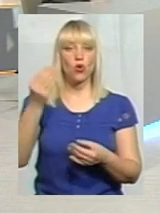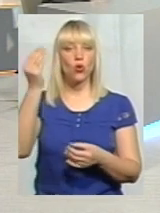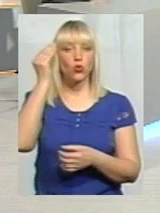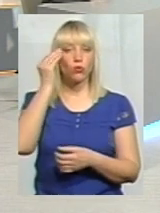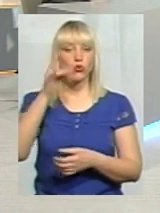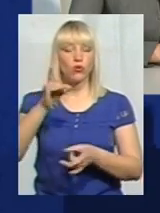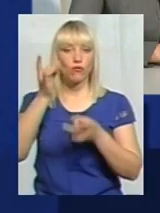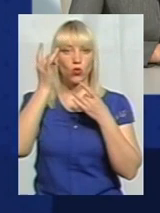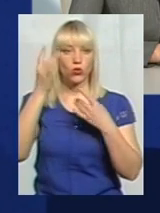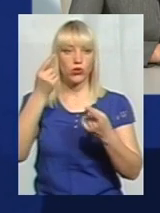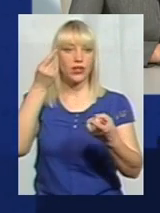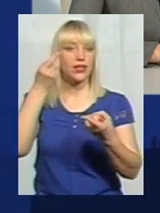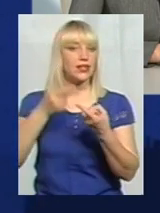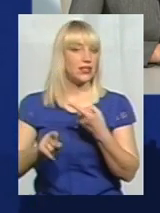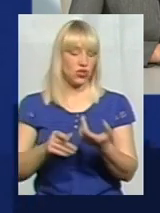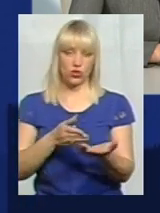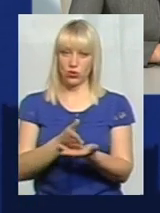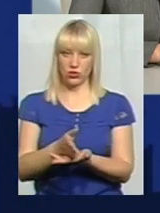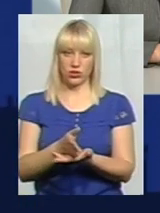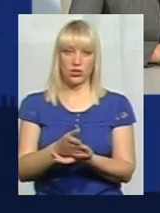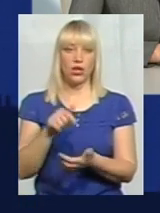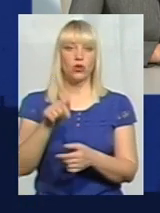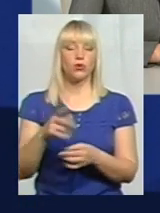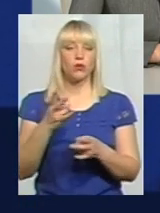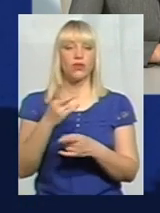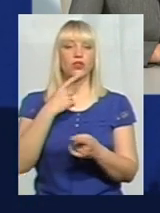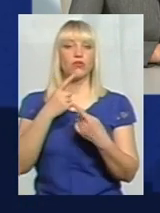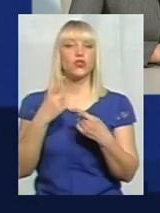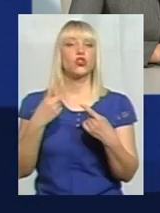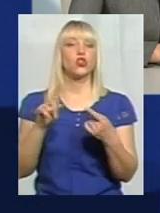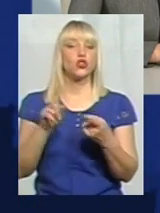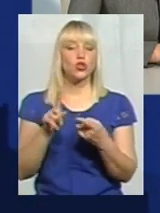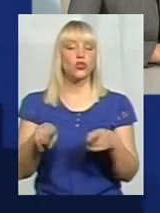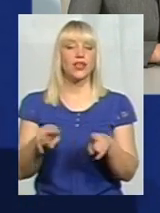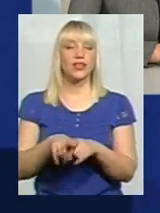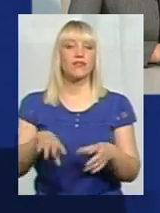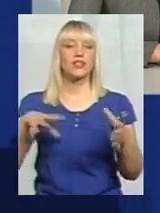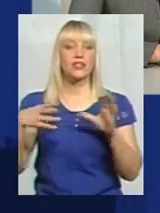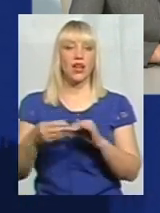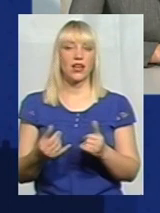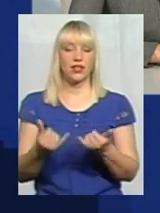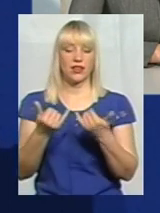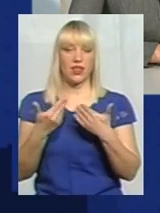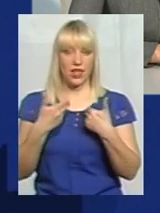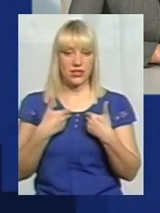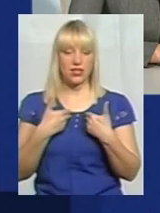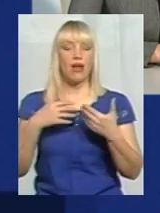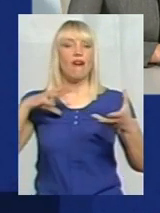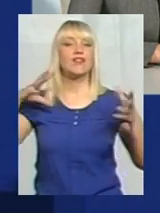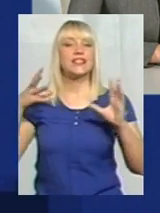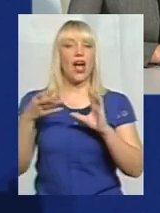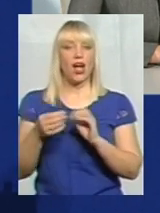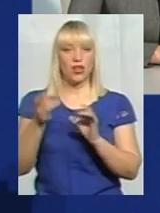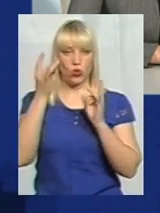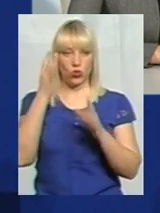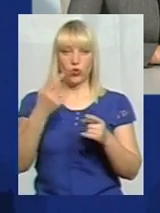абсолютно вже інший дискурс. Тобто, тут ми маємо говорити про те, що таке взагалі сьогодні для нас культура. А культура, в принципі,